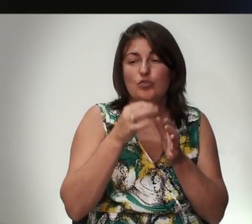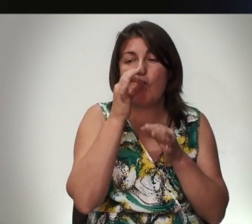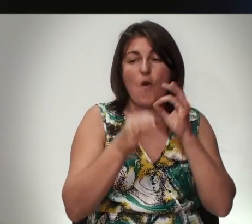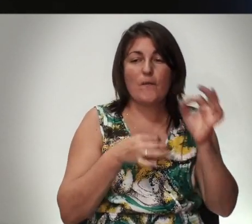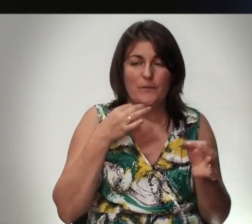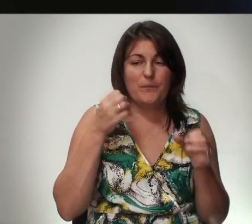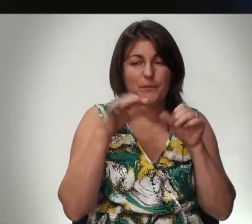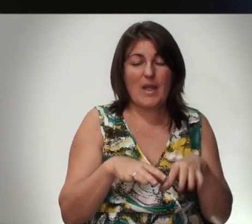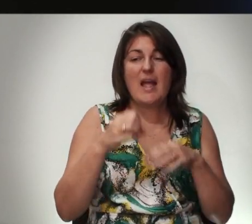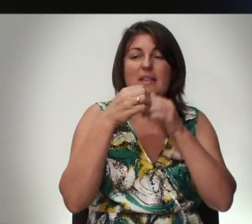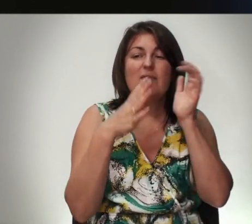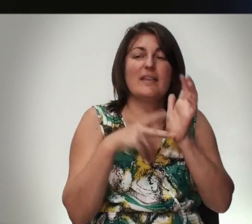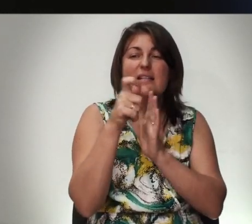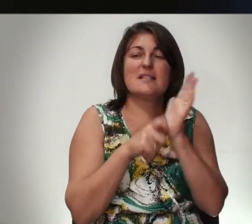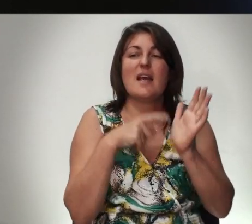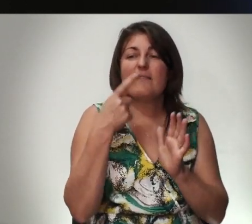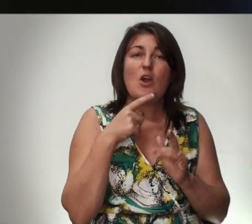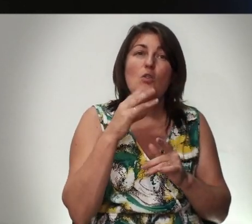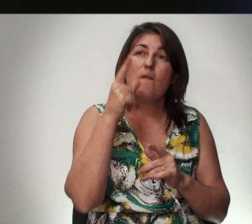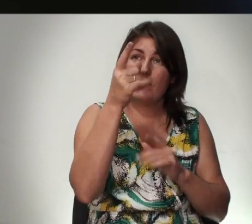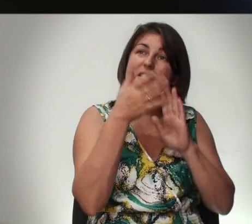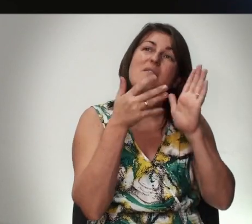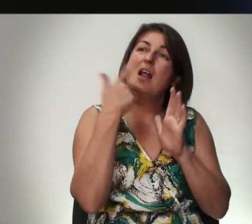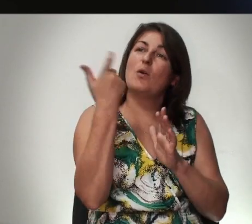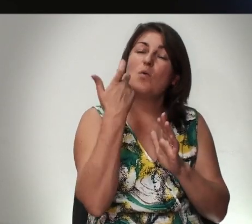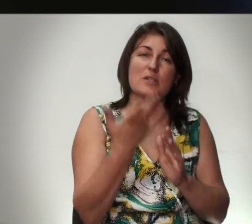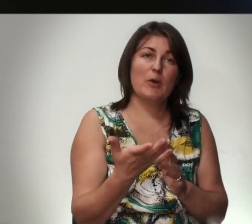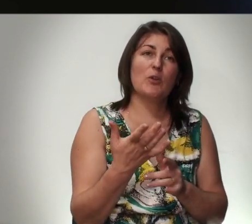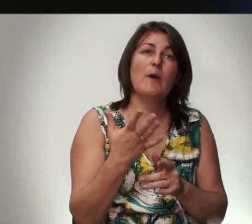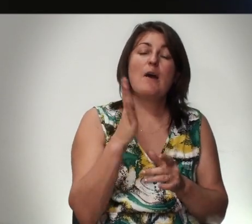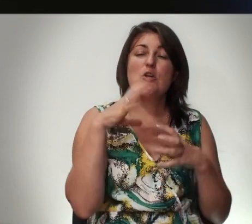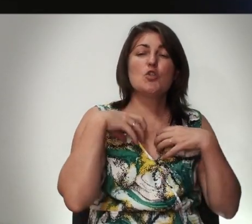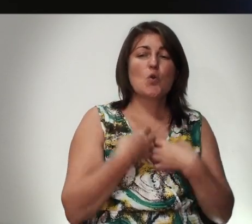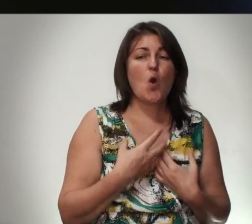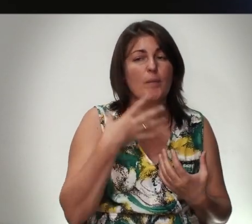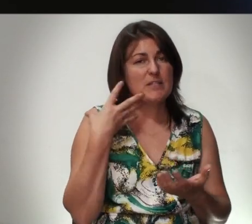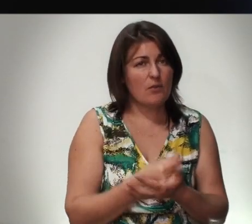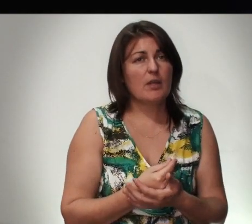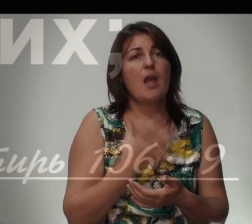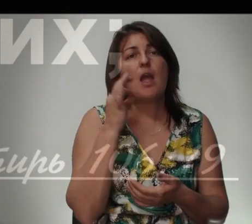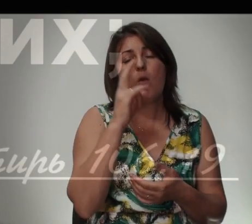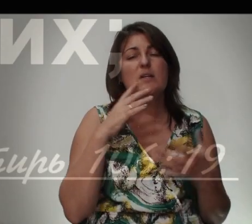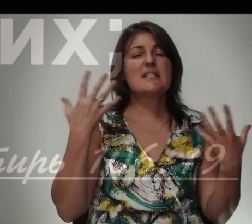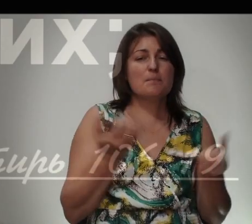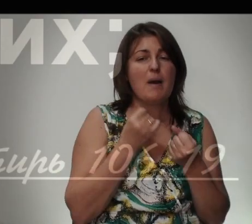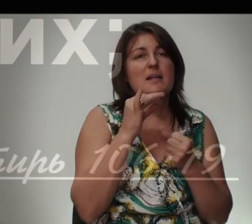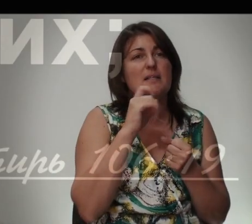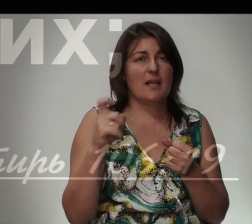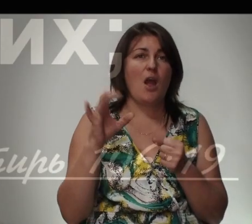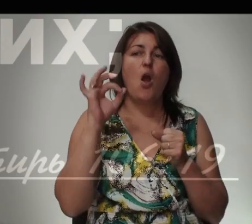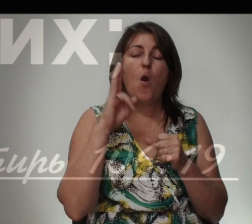19 стих Говорит Но вызывали Господу В скорби Своей И Он Спас их